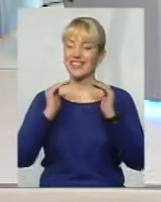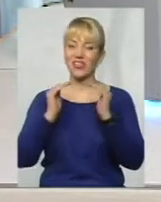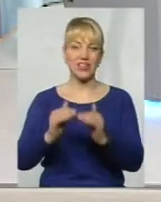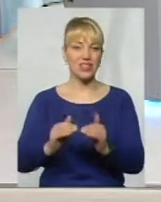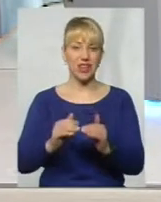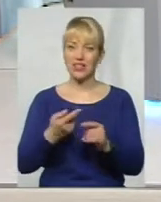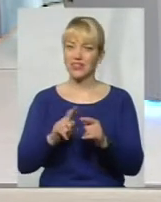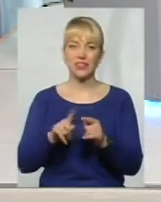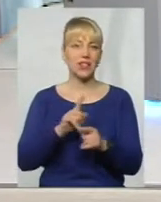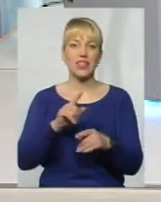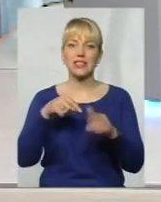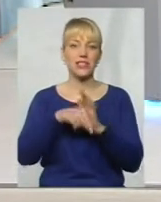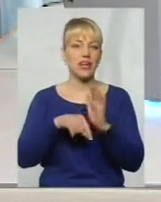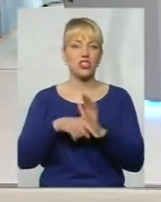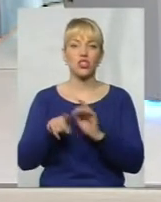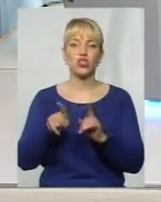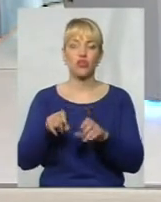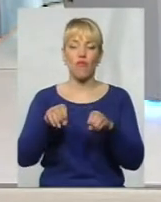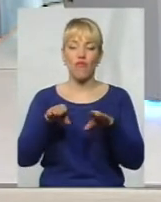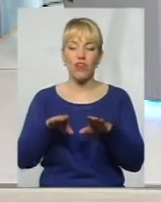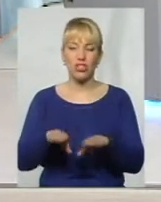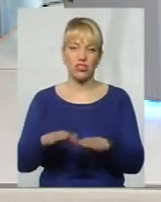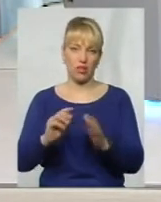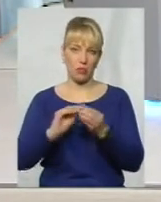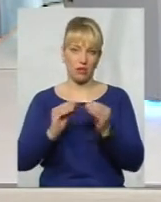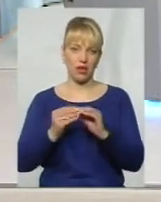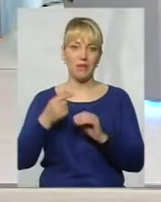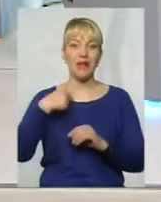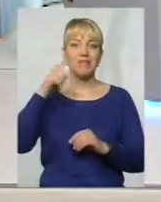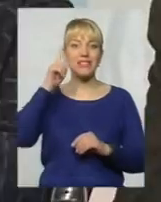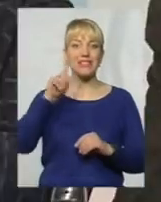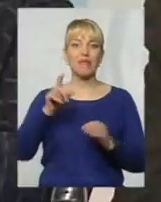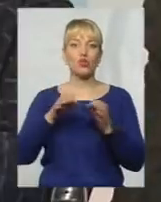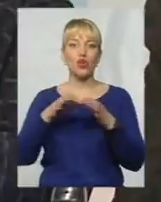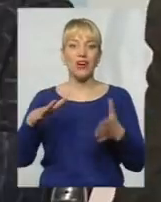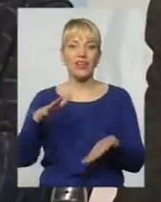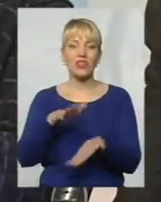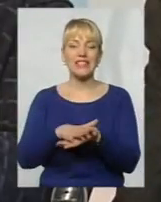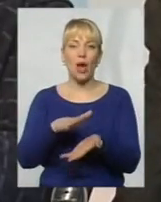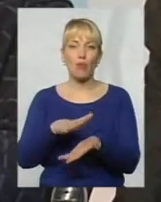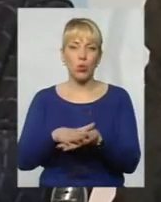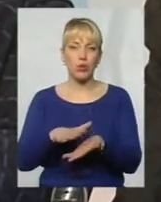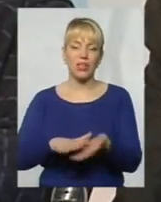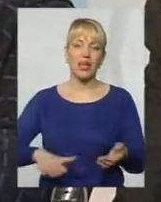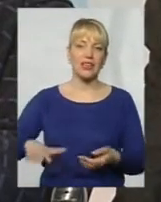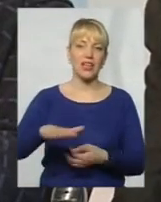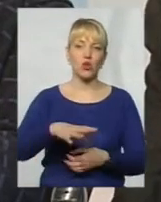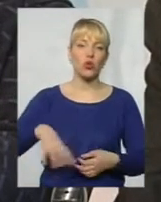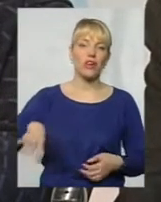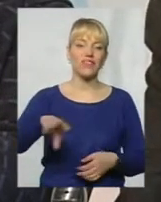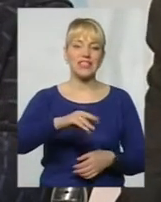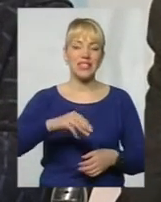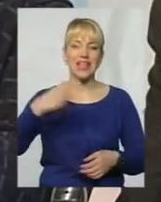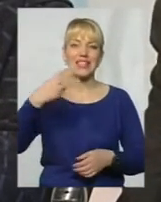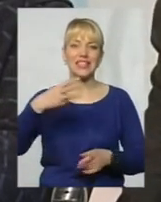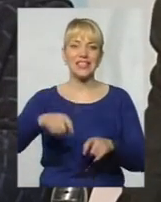вирішена вся проблема. Адже ми знаємо, що реактивно забруднена територія всієї, ну, будемо казати, 30-кілометрової зони. І не тільки